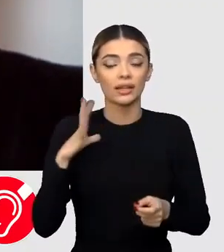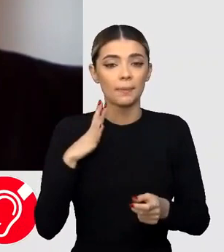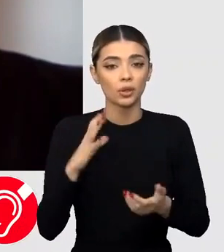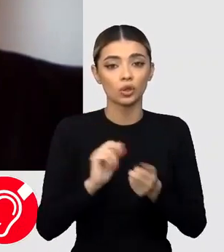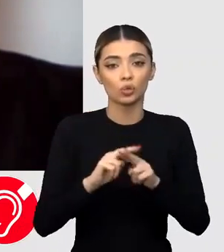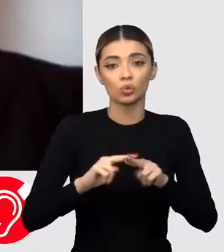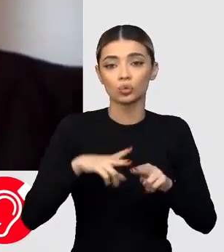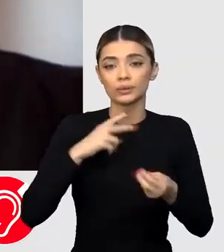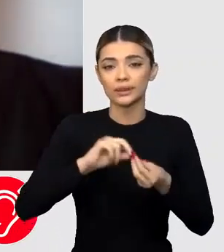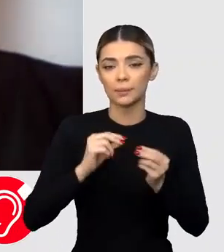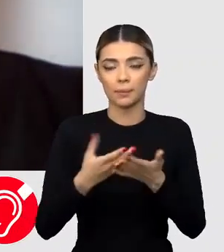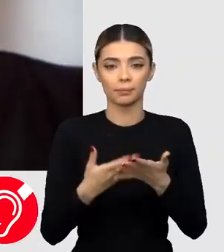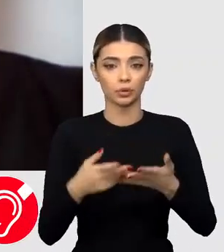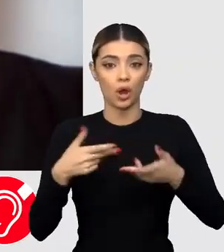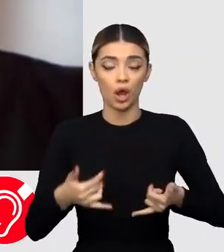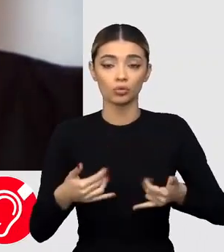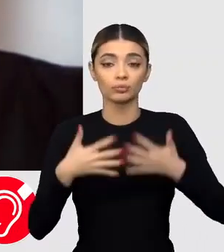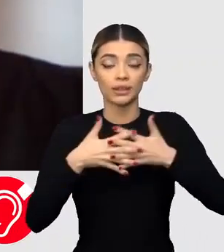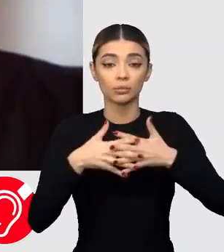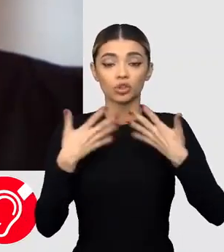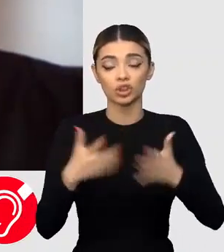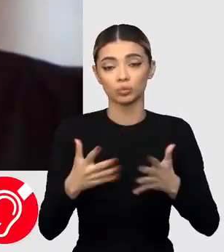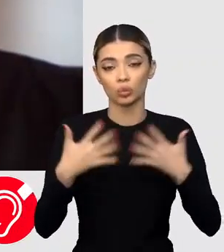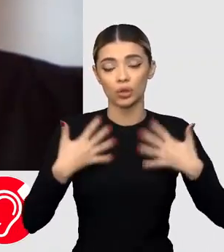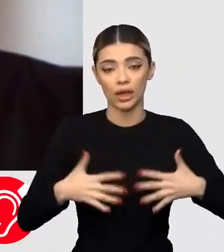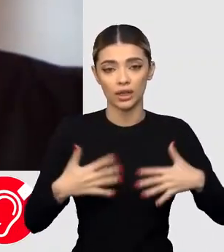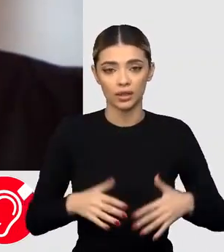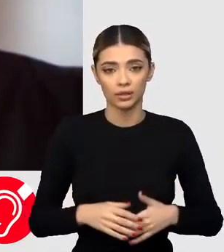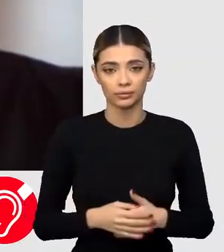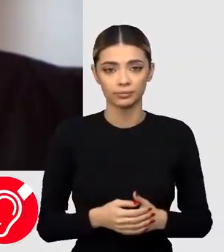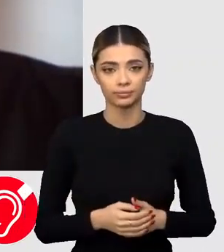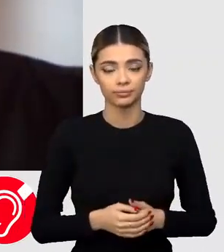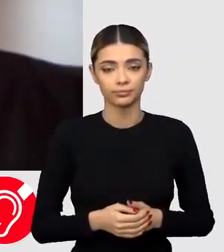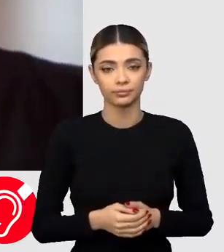cum influențează mai exact acest lucru acțiunile ofensive ucraineane?